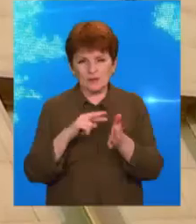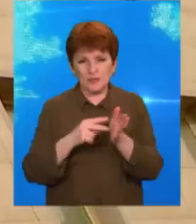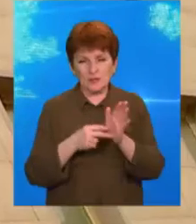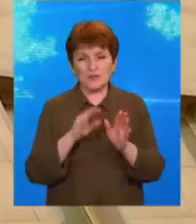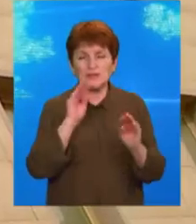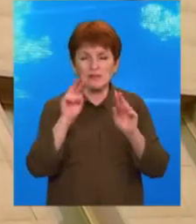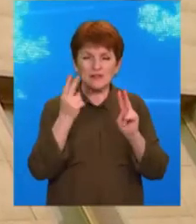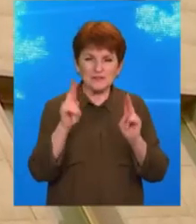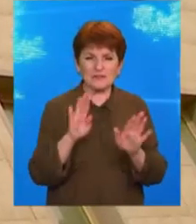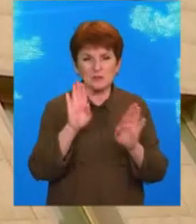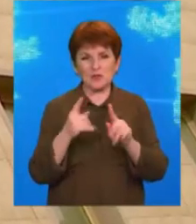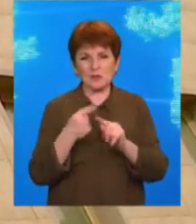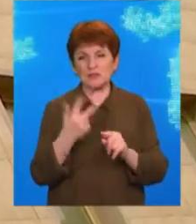экспозиции зрители непременно увидят 3 сентября.